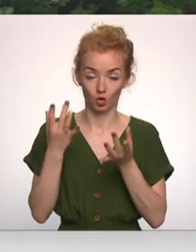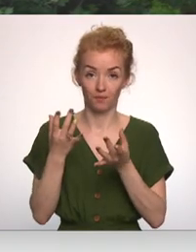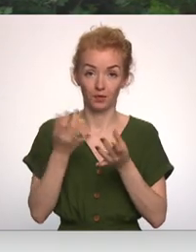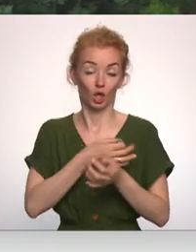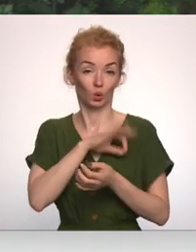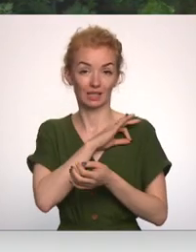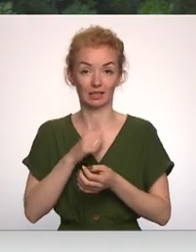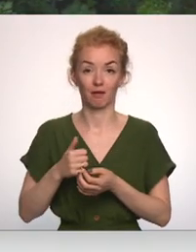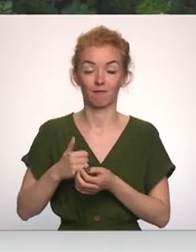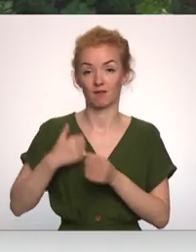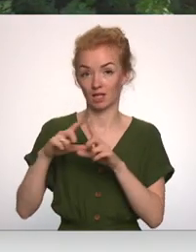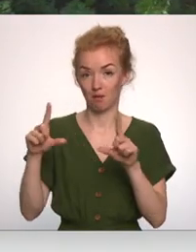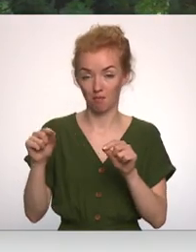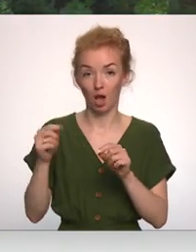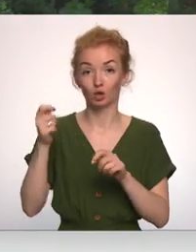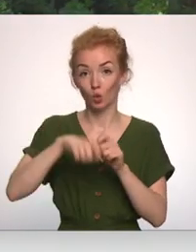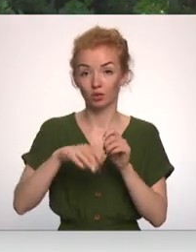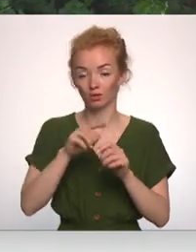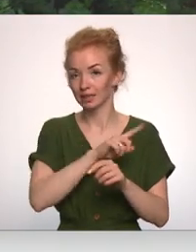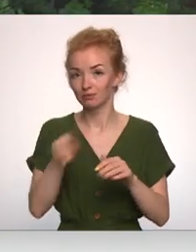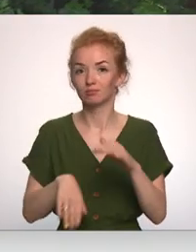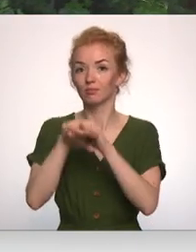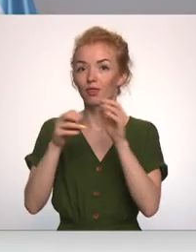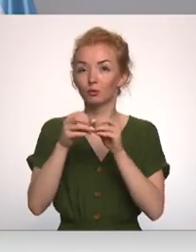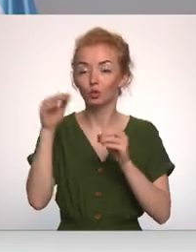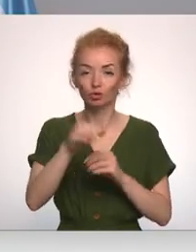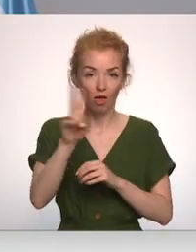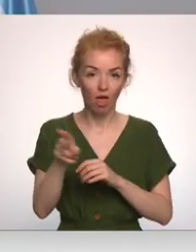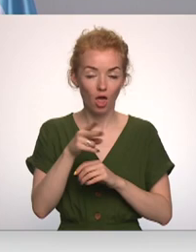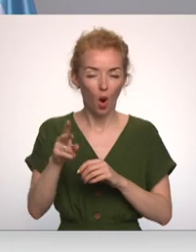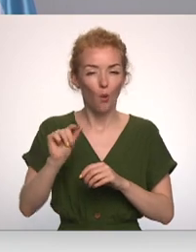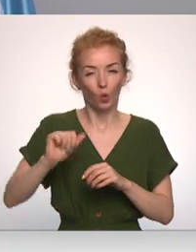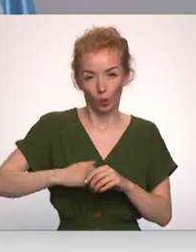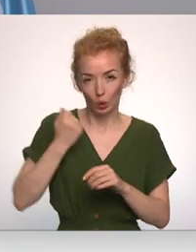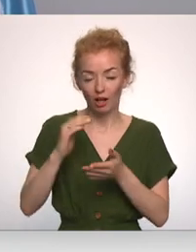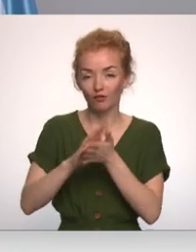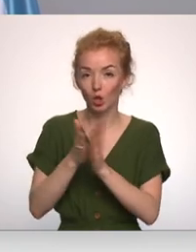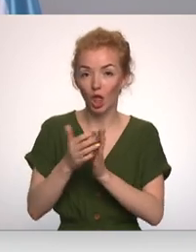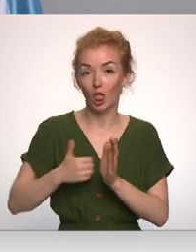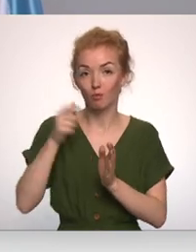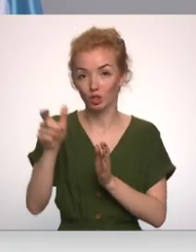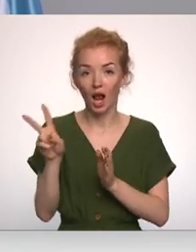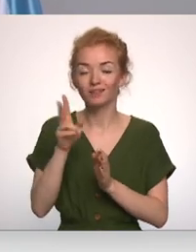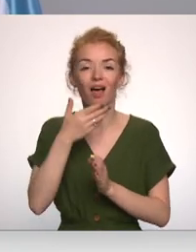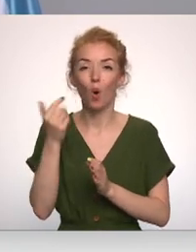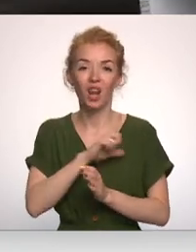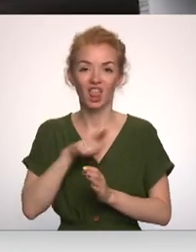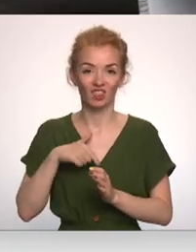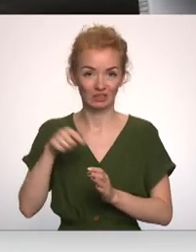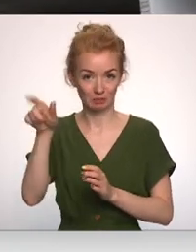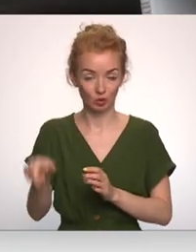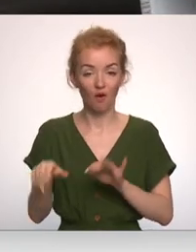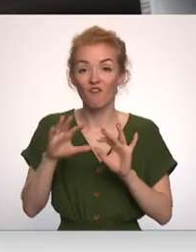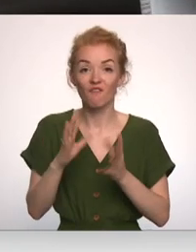Juridiskai personai naudas sods var sasniegt pat 10 tūkstoši eiro. Grūtāk ir vienoties ar tiem īpašniekiem, kuri nav Latvijas pilsoņi vai